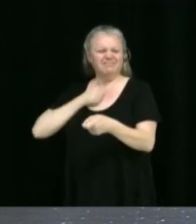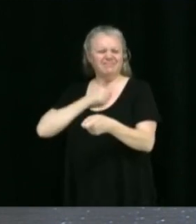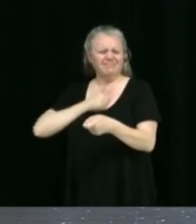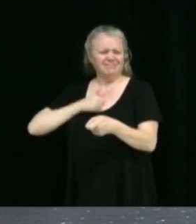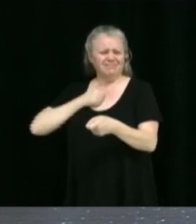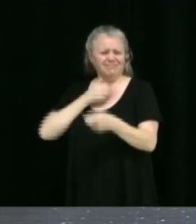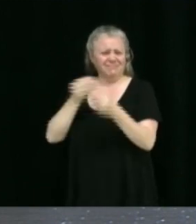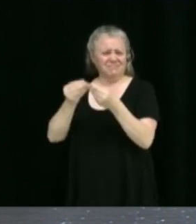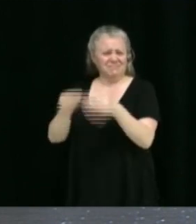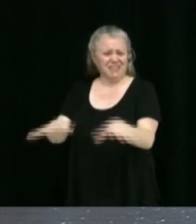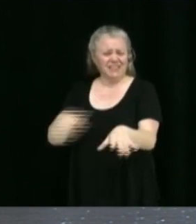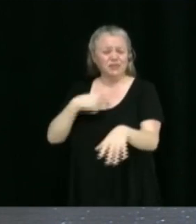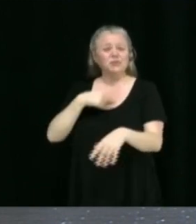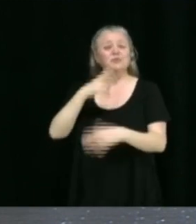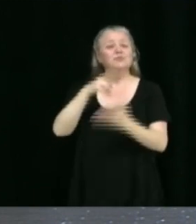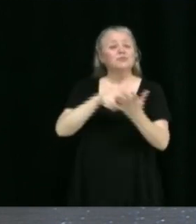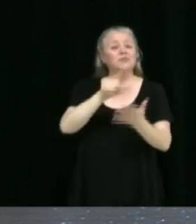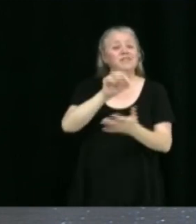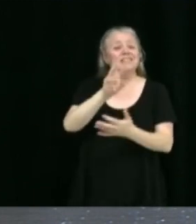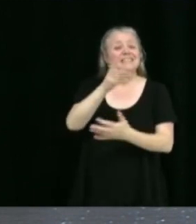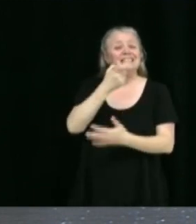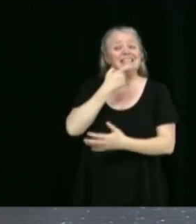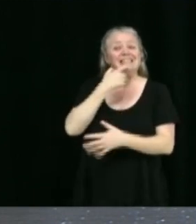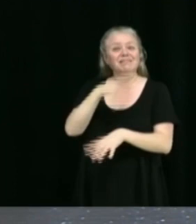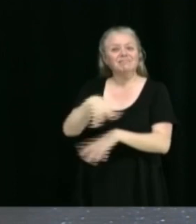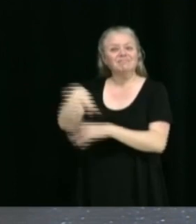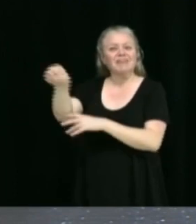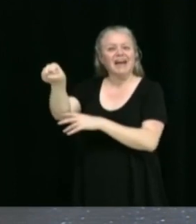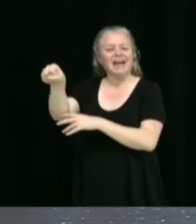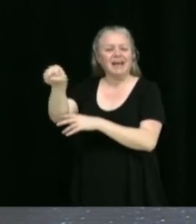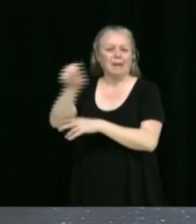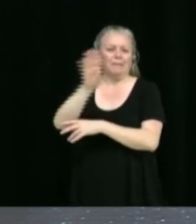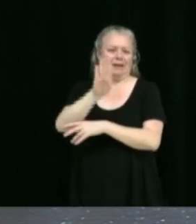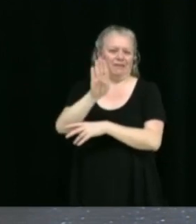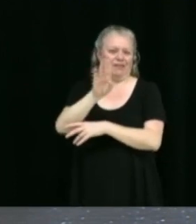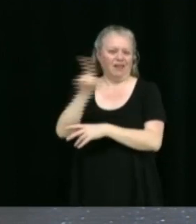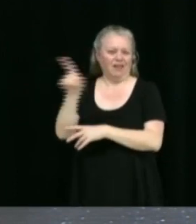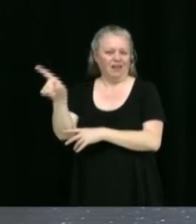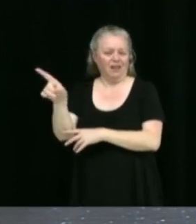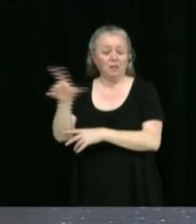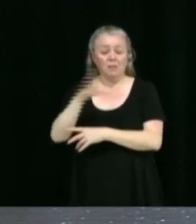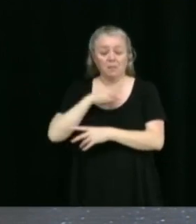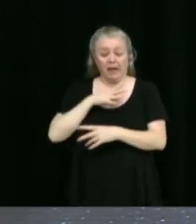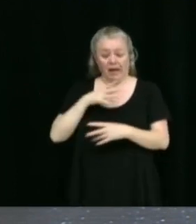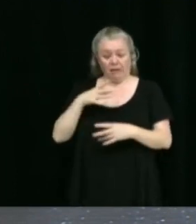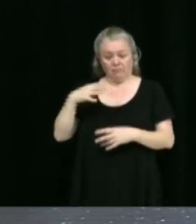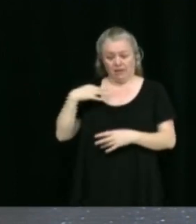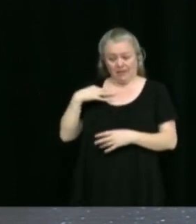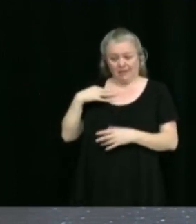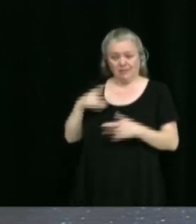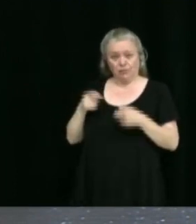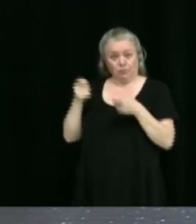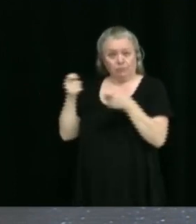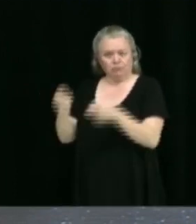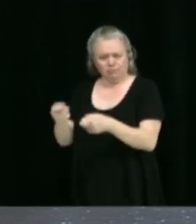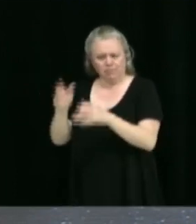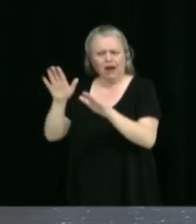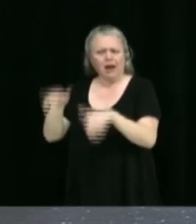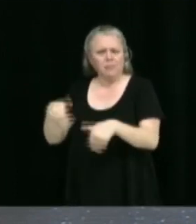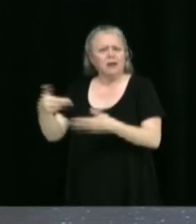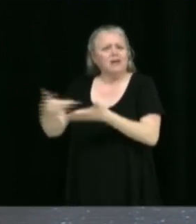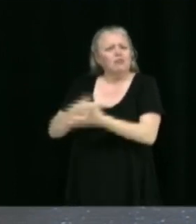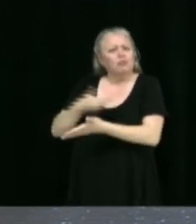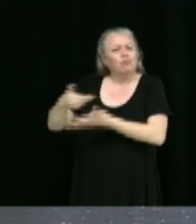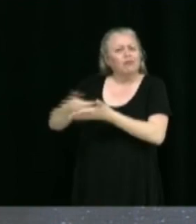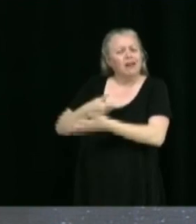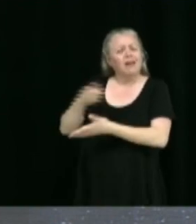2026 aux mains de Blainville. Mais durant le post-mortem de cette mise en candidature, on a obtenu de très bons commentaires de